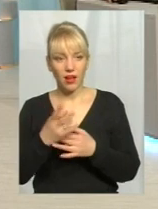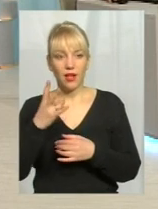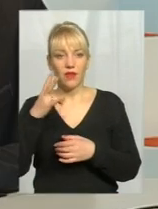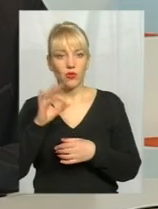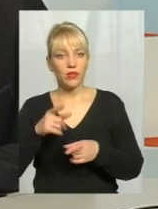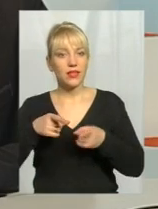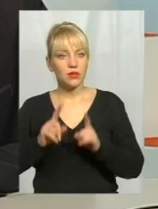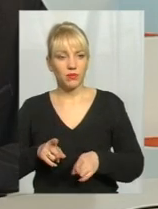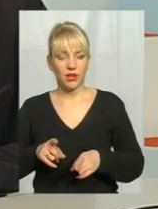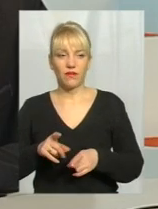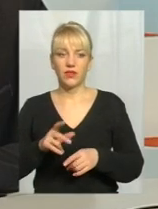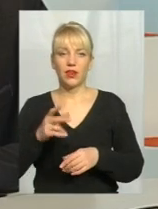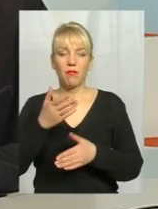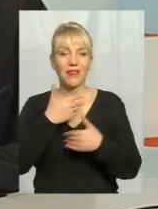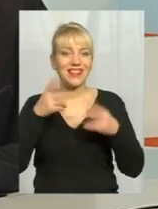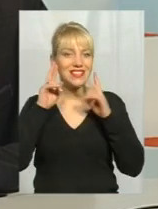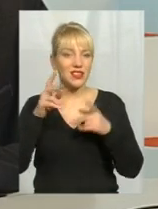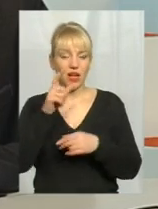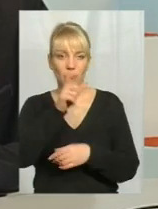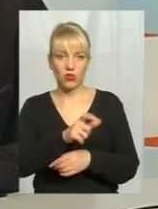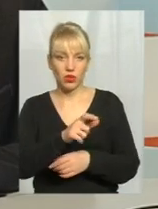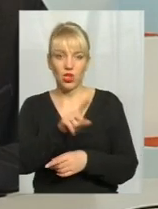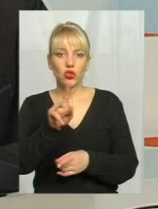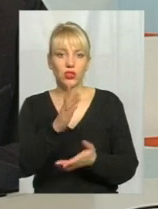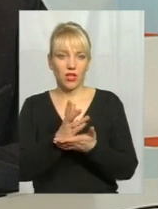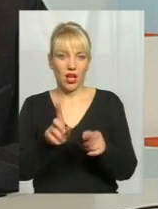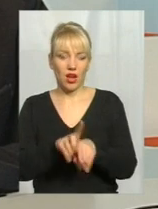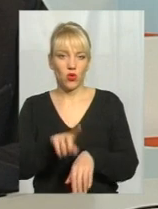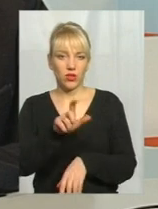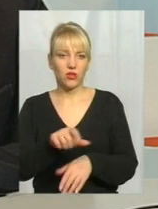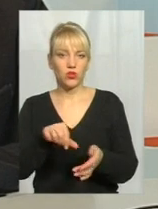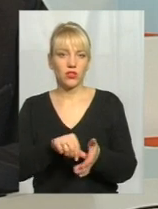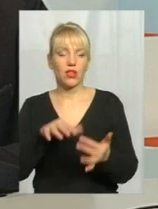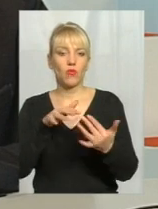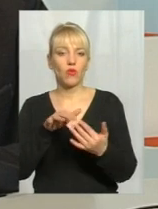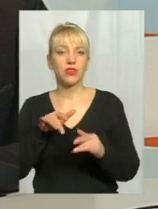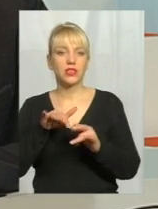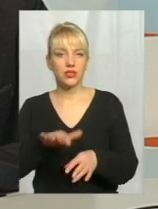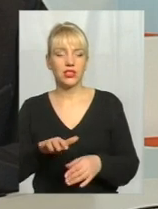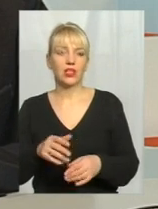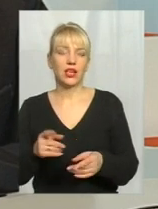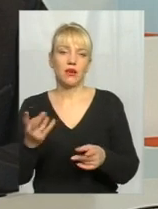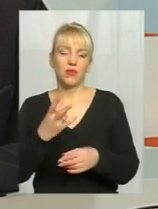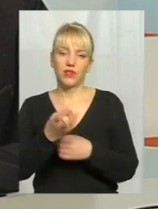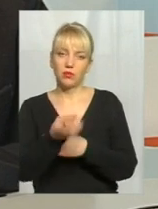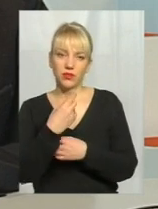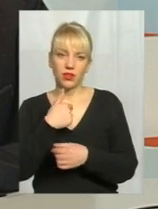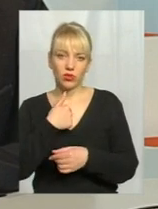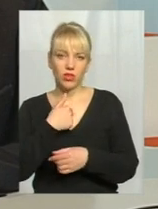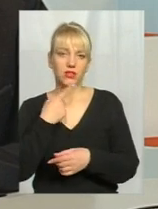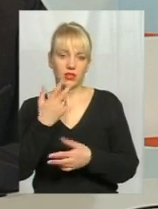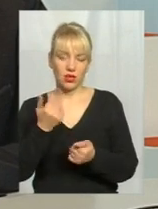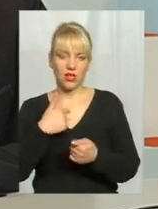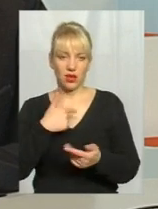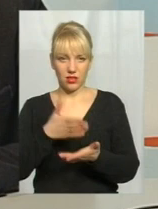насправді, ні ми про нього не знаємо, ні комунальні служби. Не знають, що є такий учасник бойових дій. Тобто, треба до нас підійти і сказати, що, так,